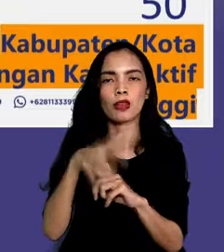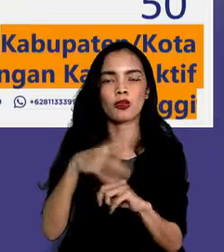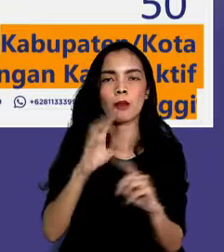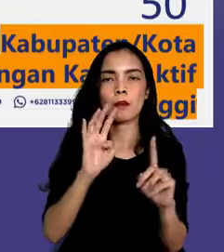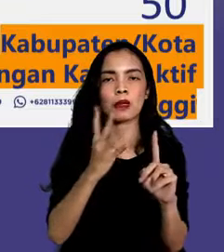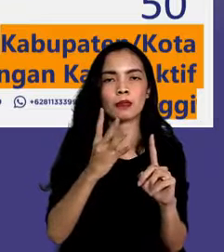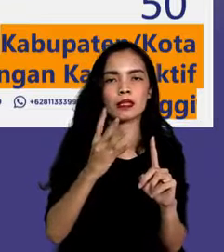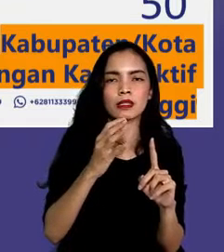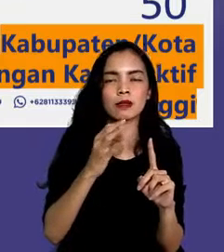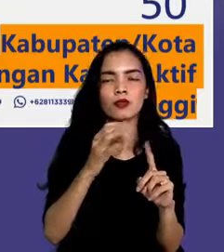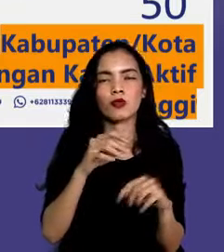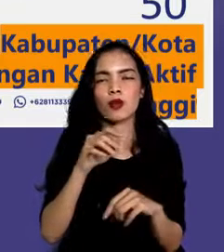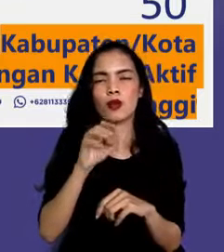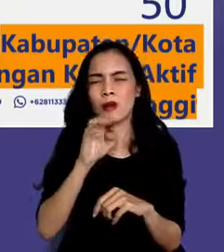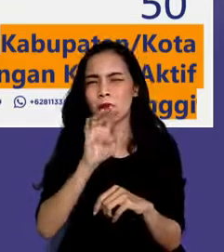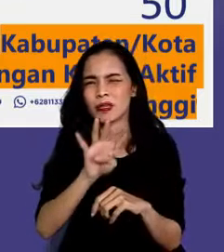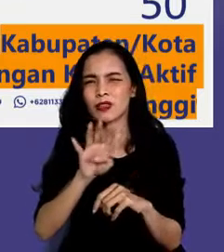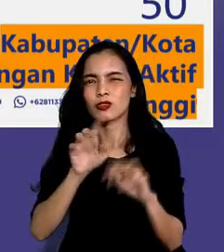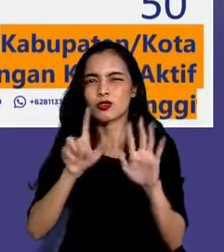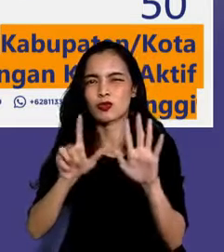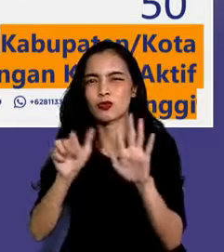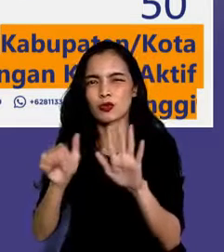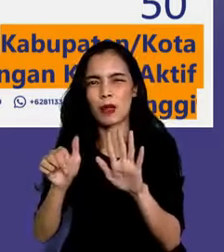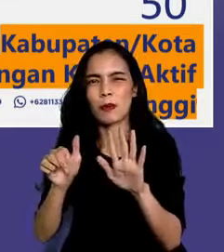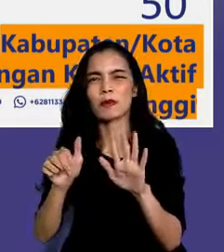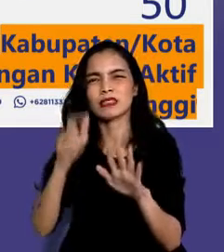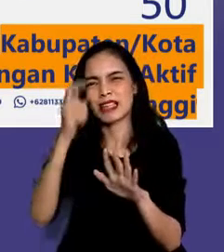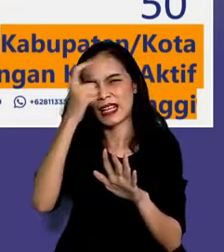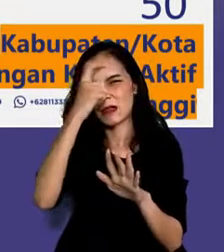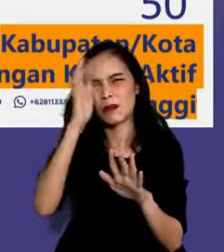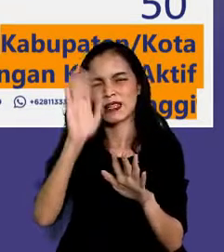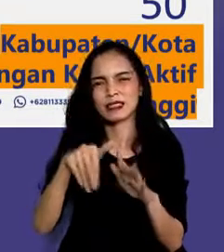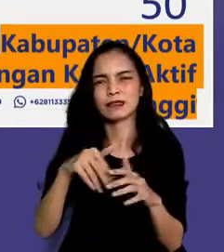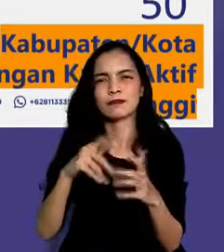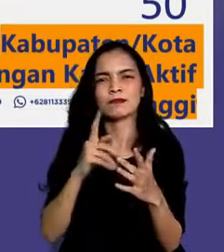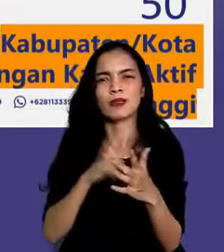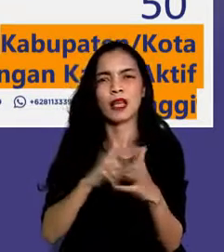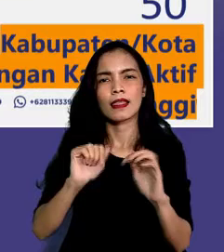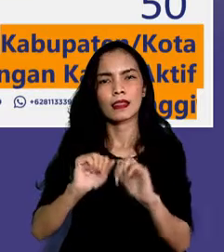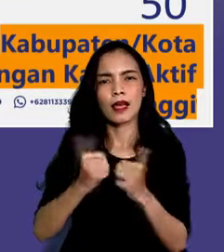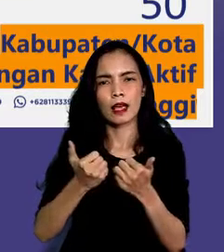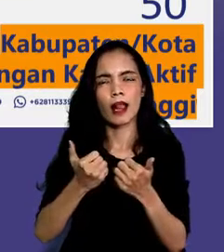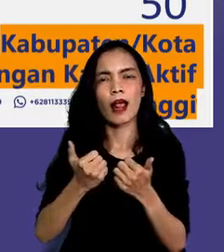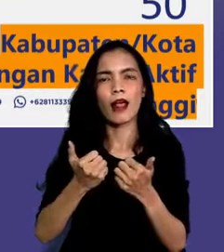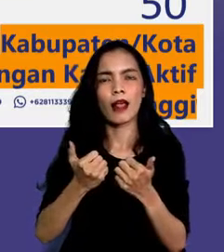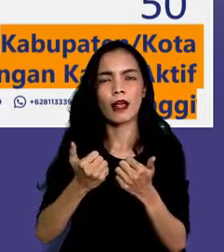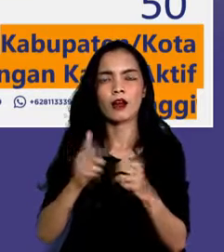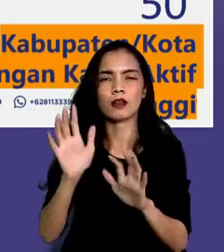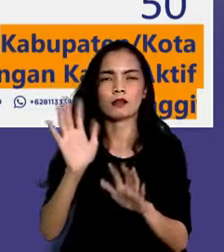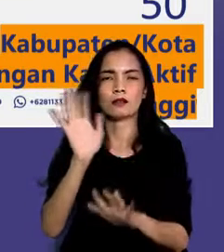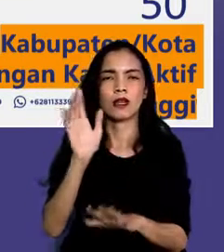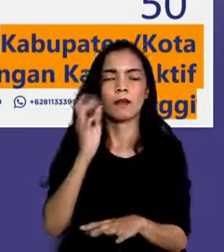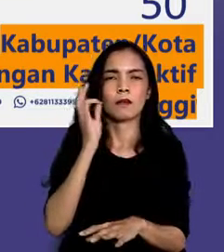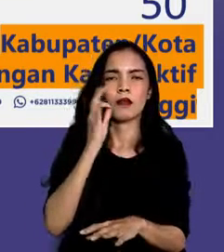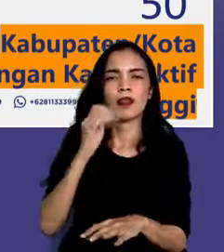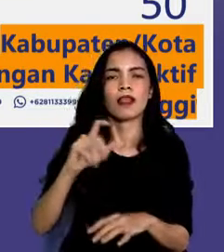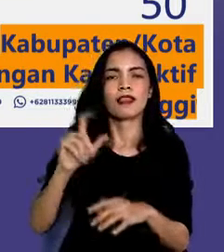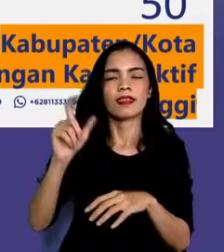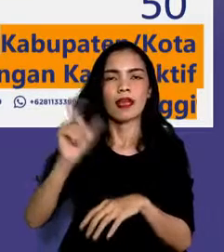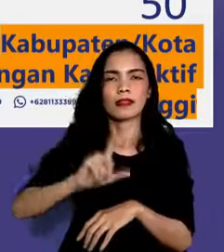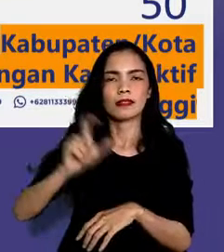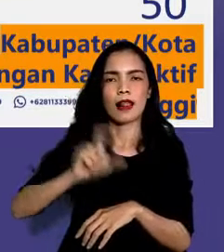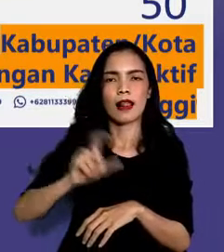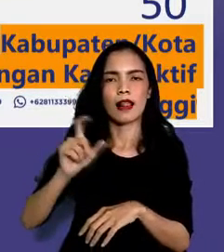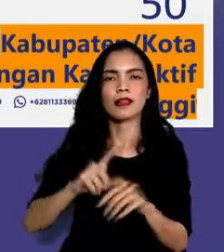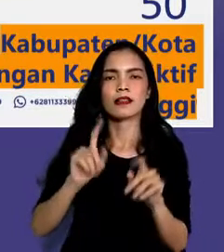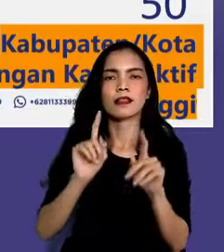.760 kasus aktif, dan kota Tangerang Selatan dengan jumlah